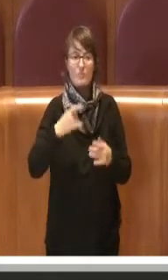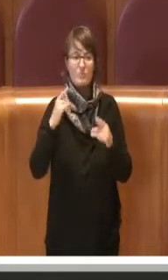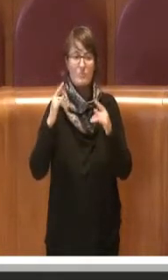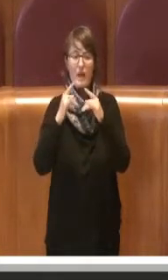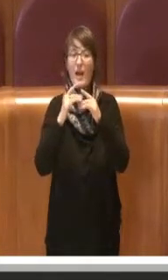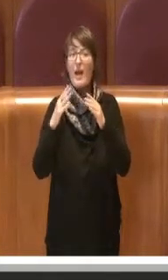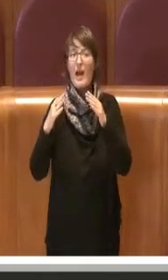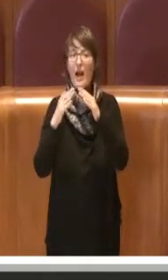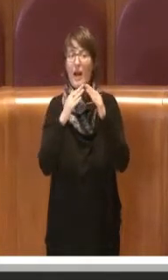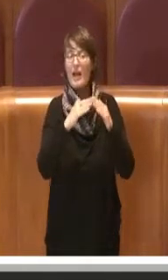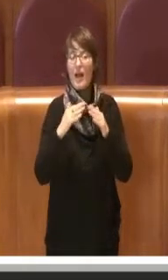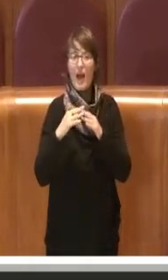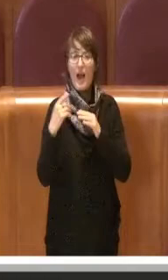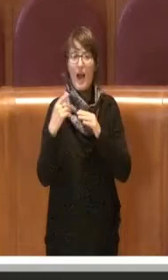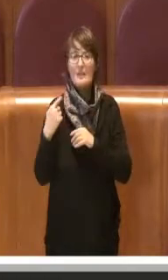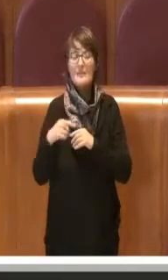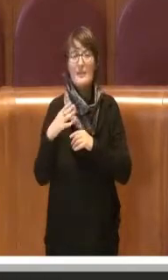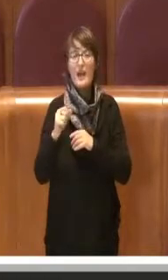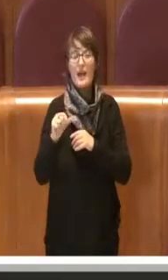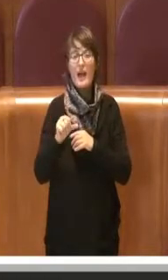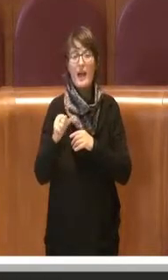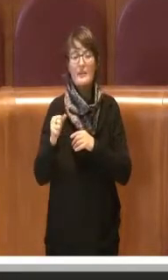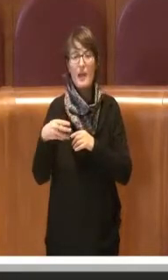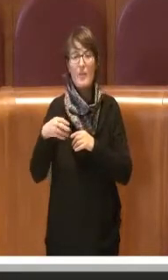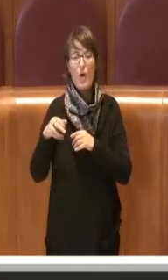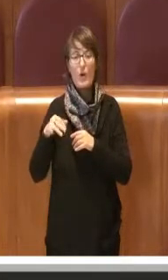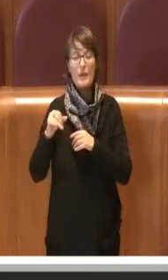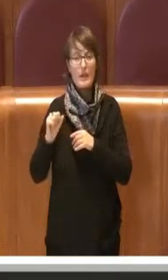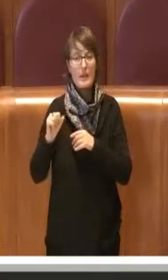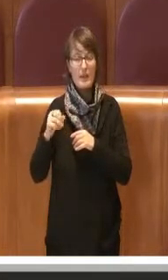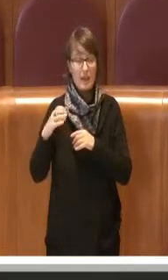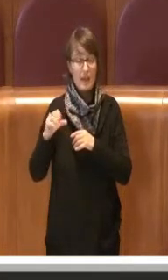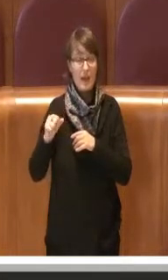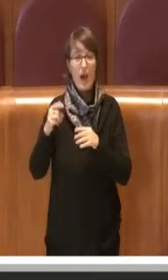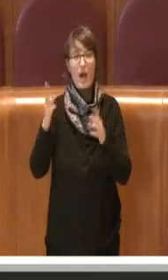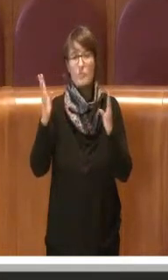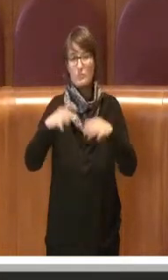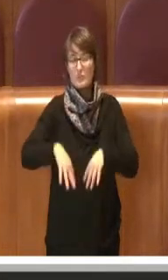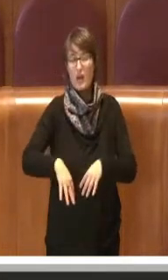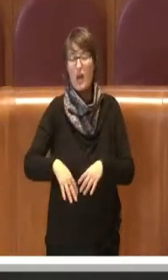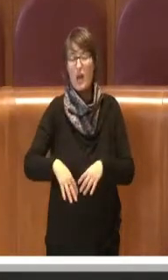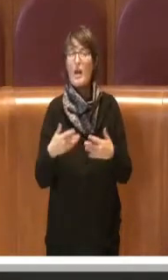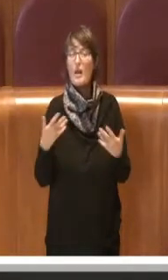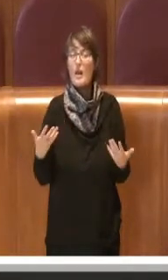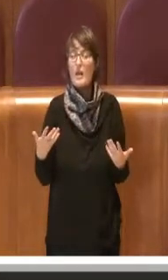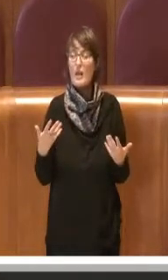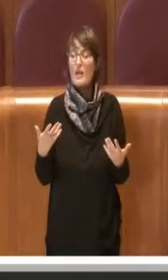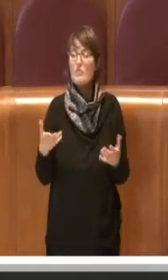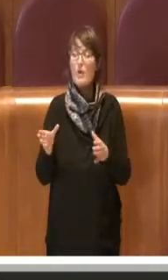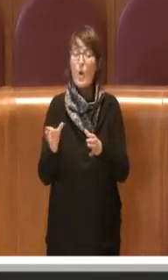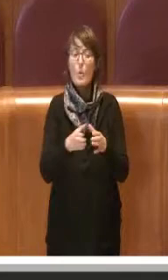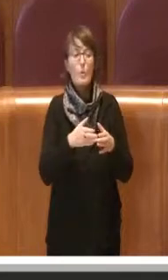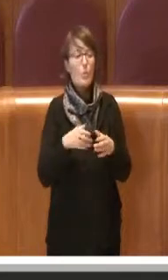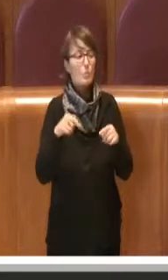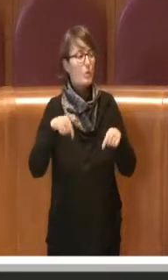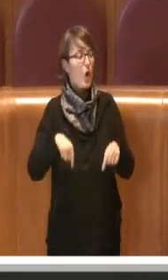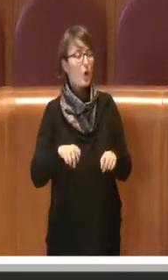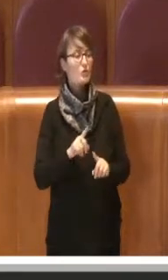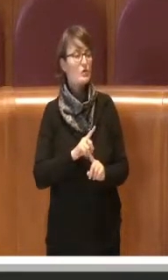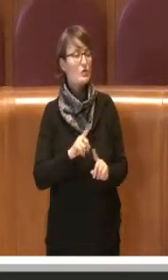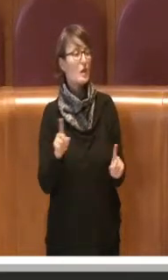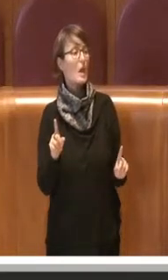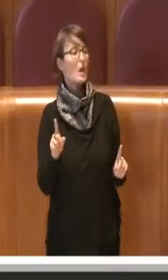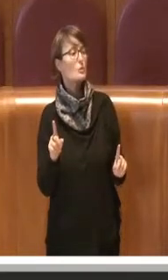e nessun gruppo oggi si è sentito di ringraziare non